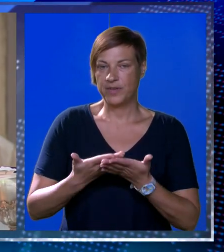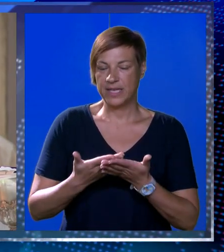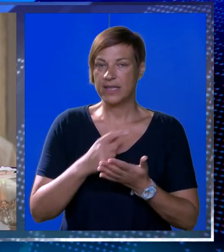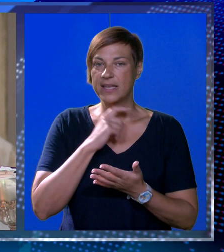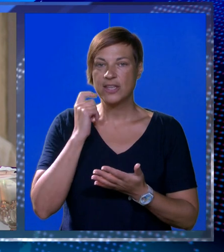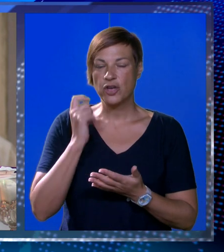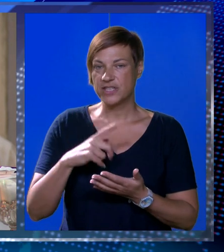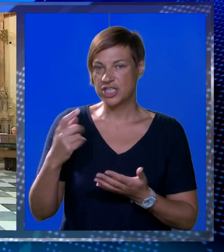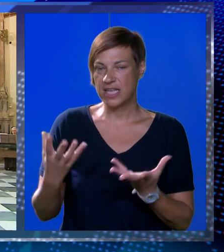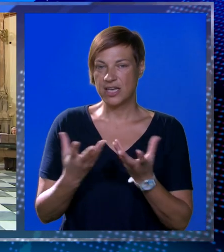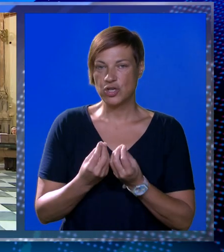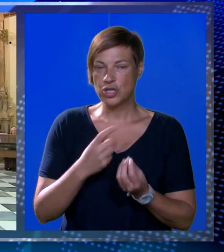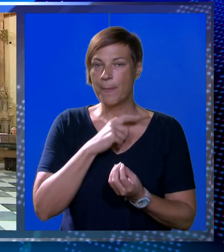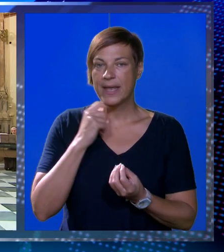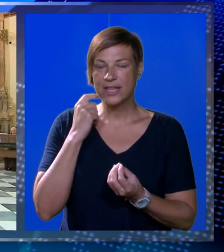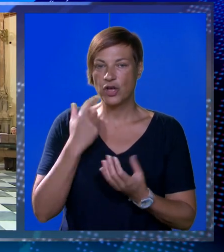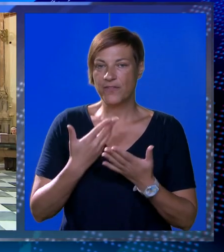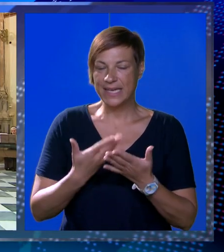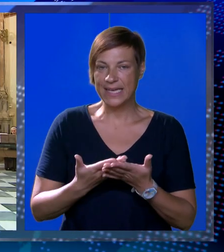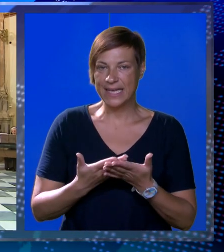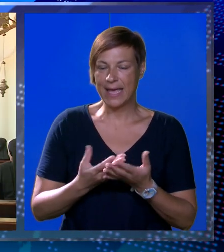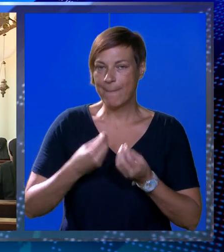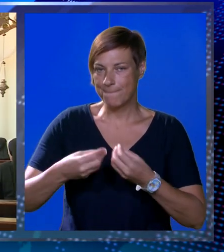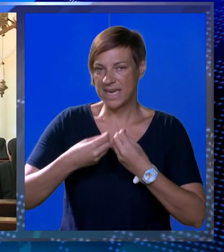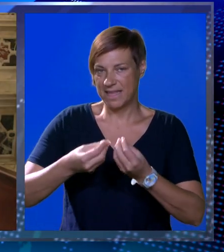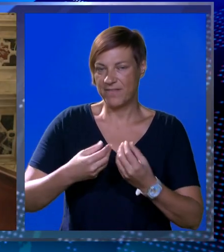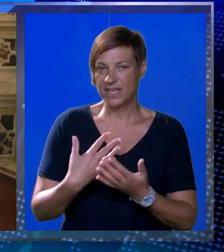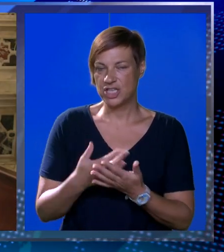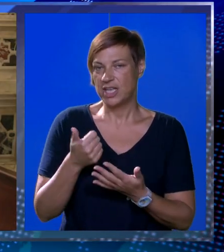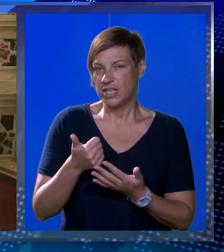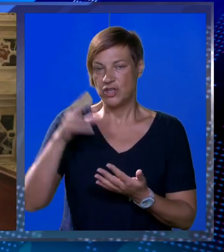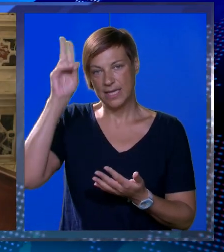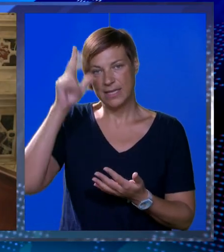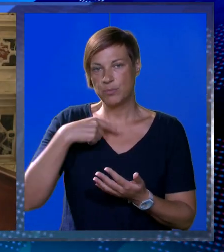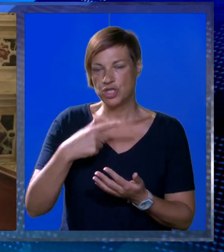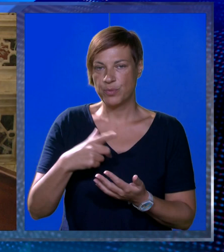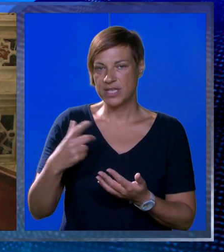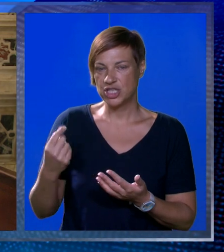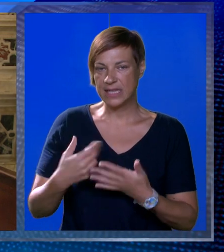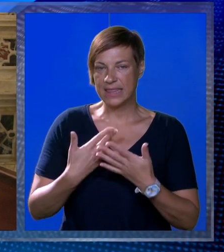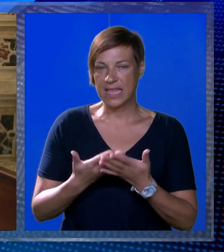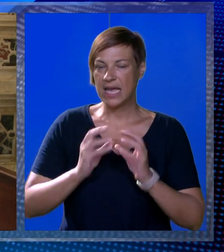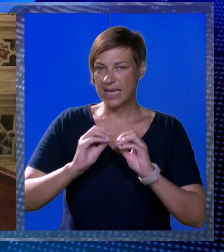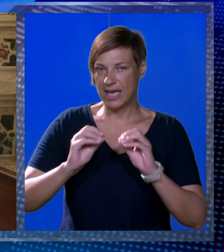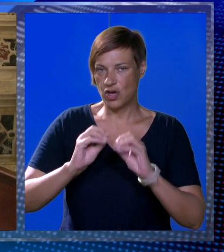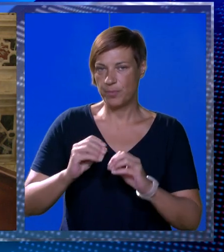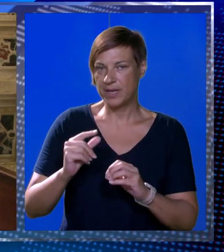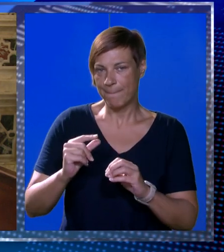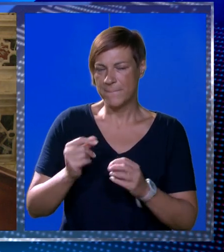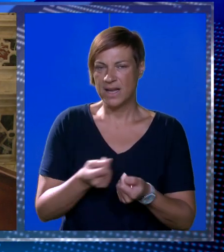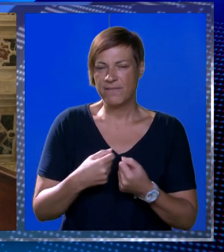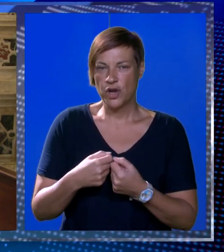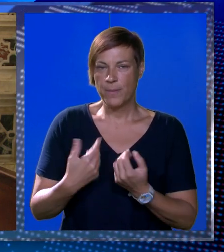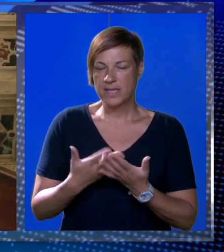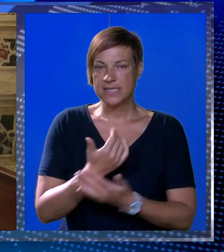održani redovnički dan i koji su okupili brojne redovnike, redovnice i predavače. To je jedan, kao možemo reći, dan permanentnog obrazovanja male